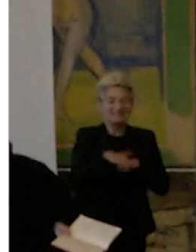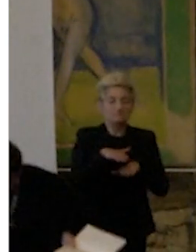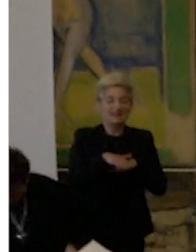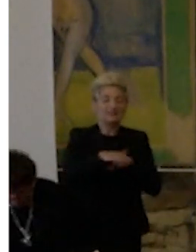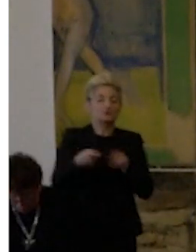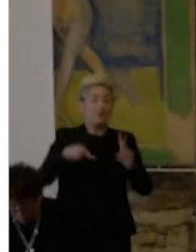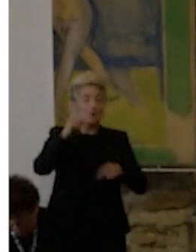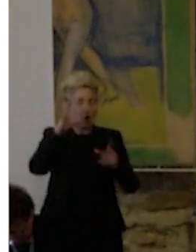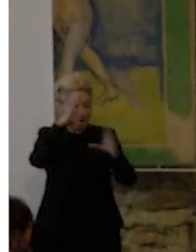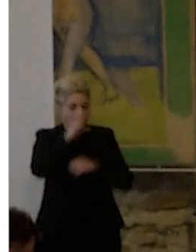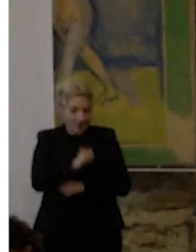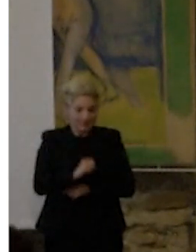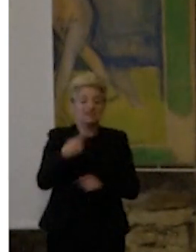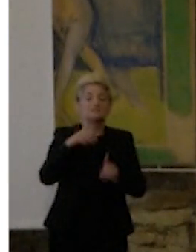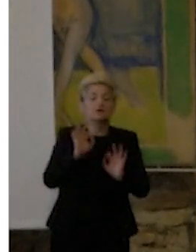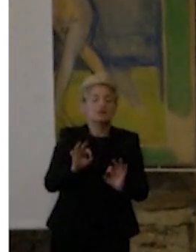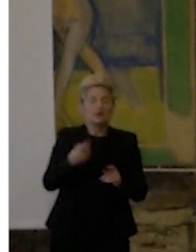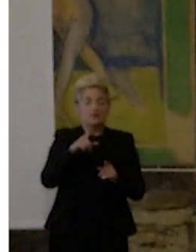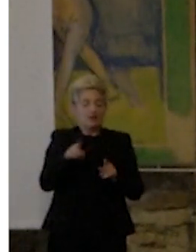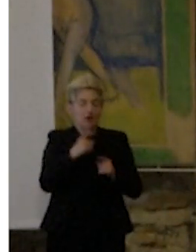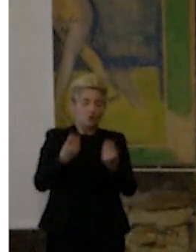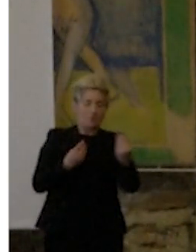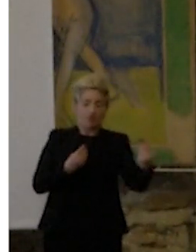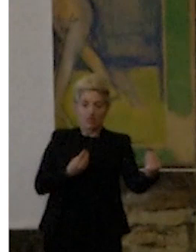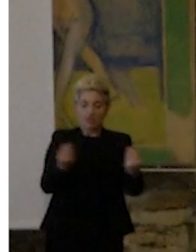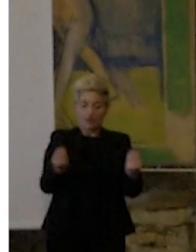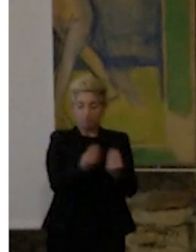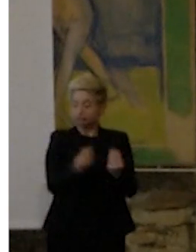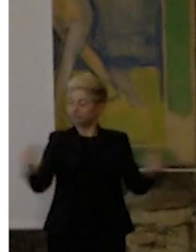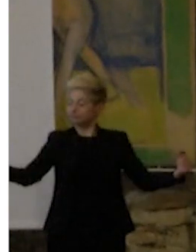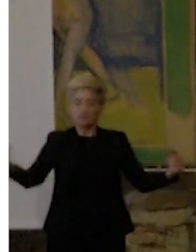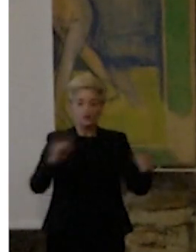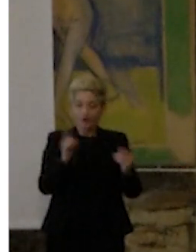compresa, piuttosto che un qualche cosa messo in un indistinto lineare.